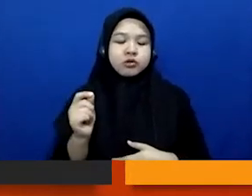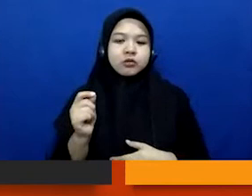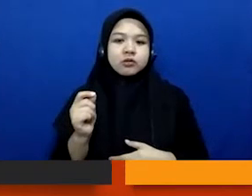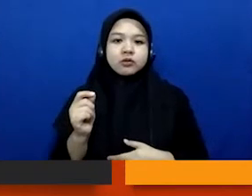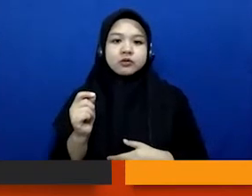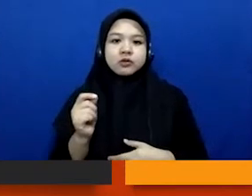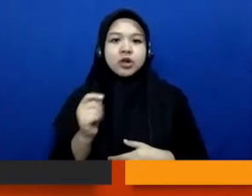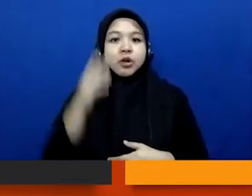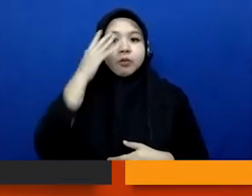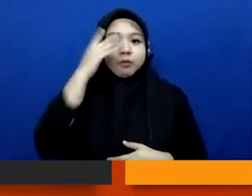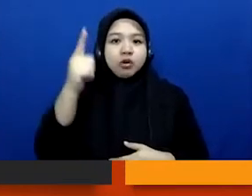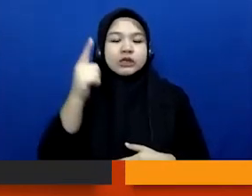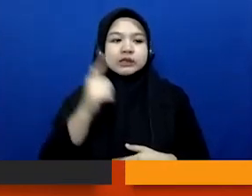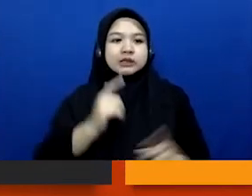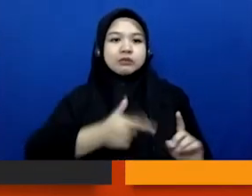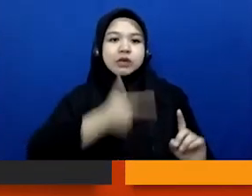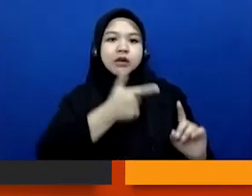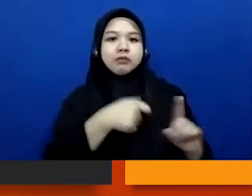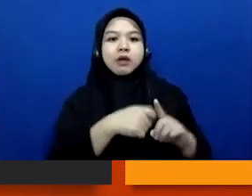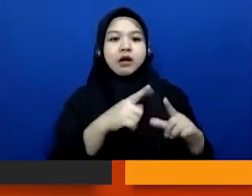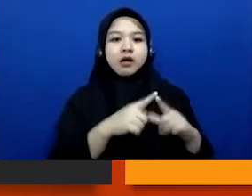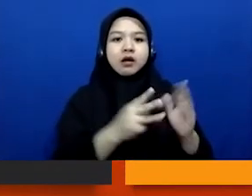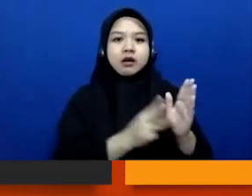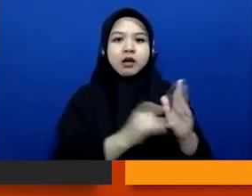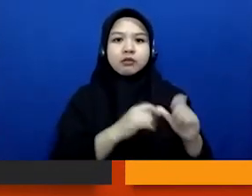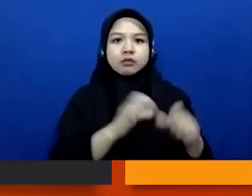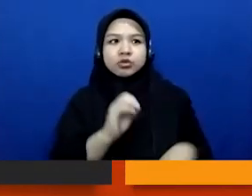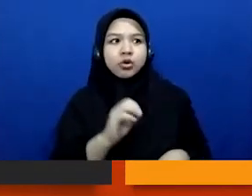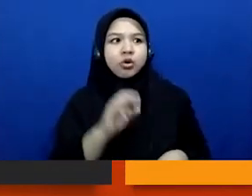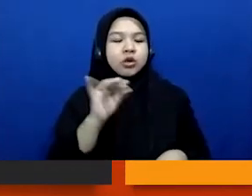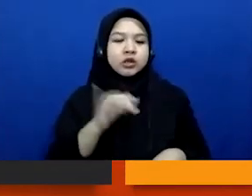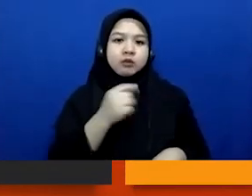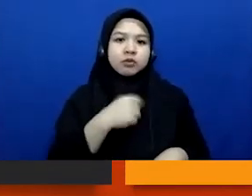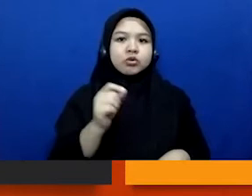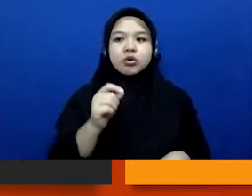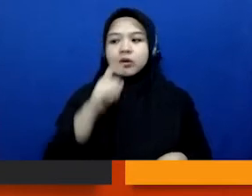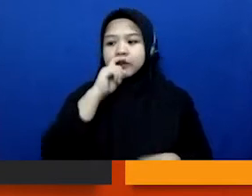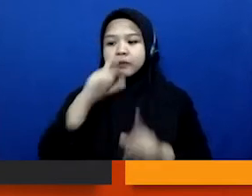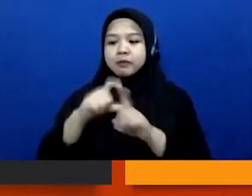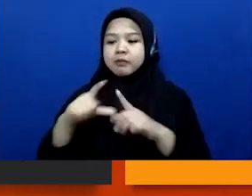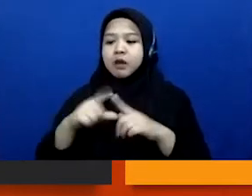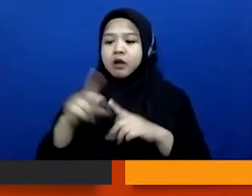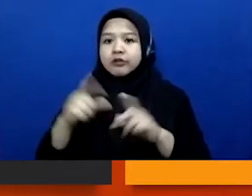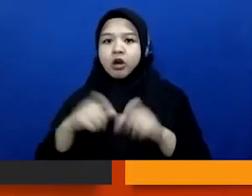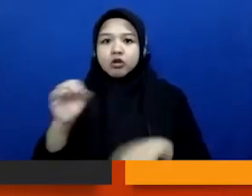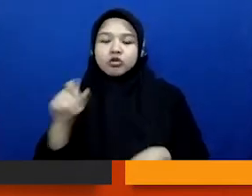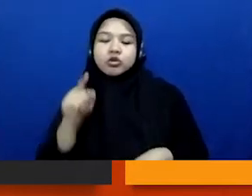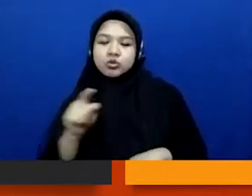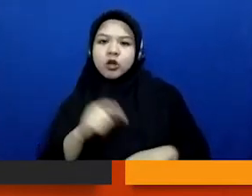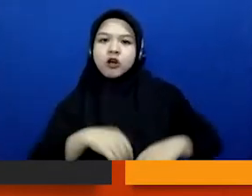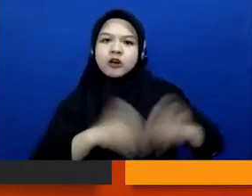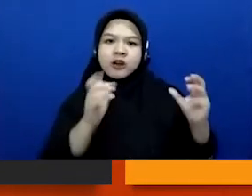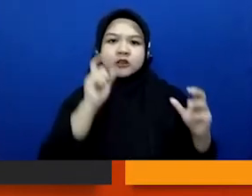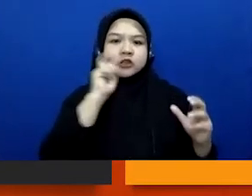polisi ini menembak kami so memang benar Pak Daruso ini yang melakukan kekerasan